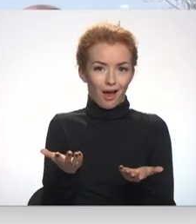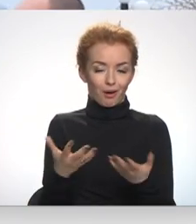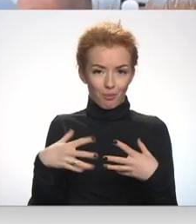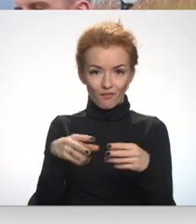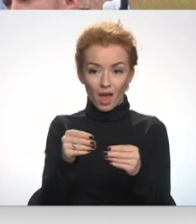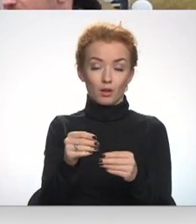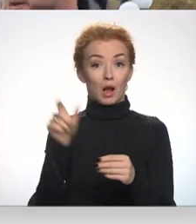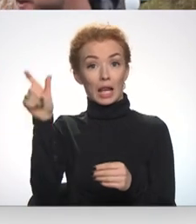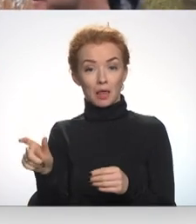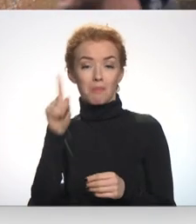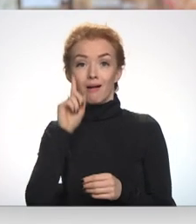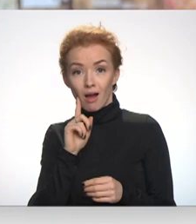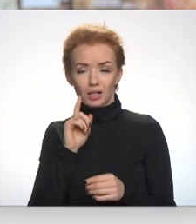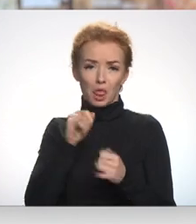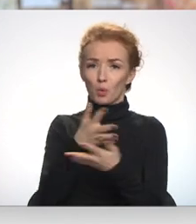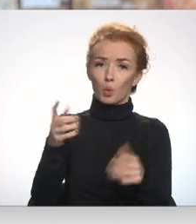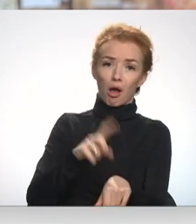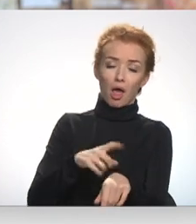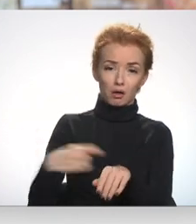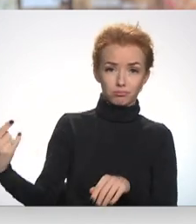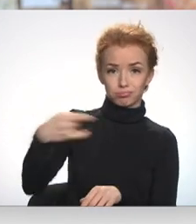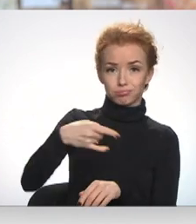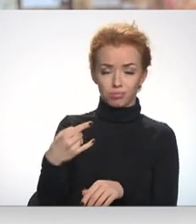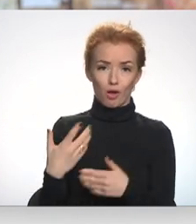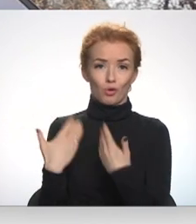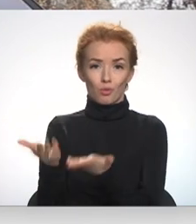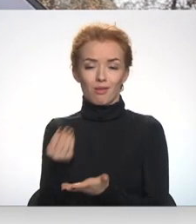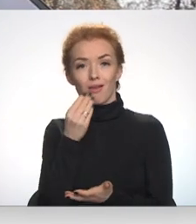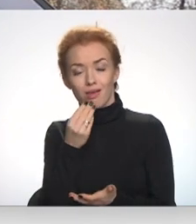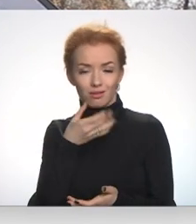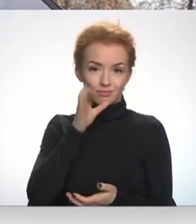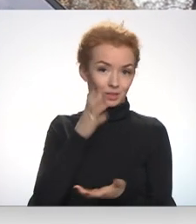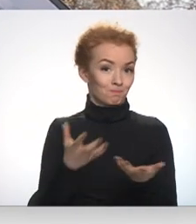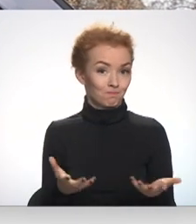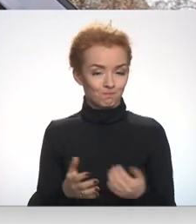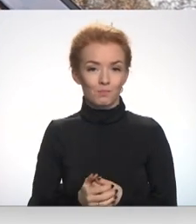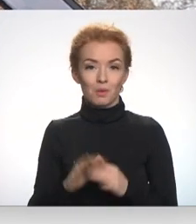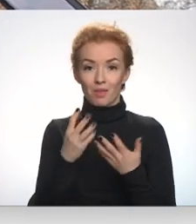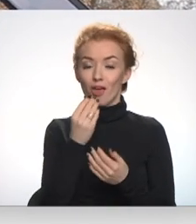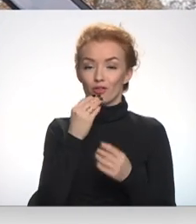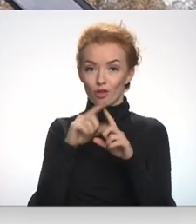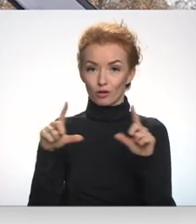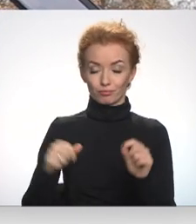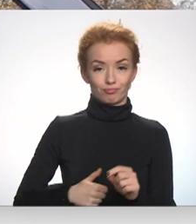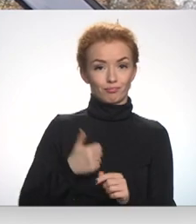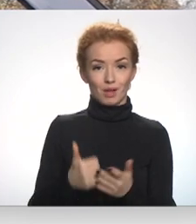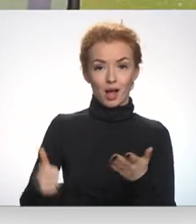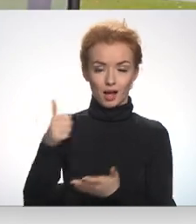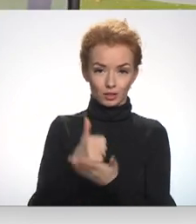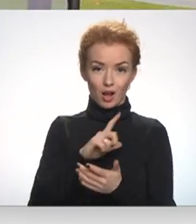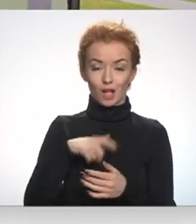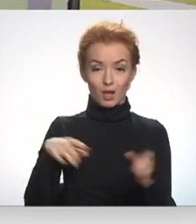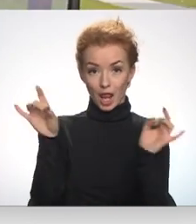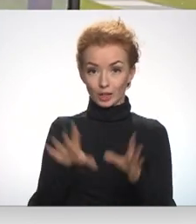viņam ir ērti, viņš konkrētā laikā var piebraukt un dabūt ne savu dzērienu vai ēdienu. Tikmēr ēdināšanas uzņēmumu pārstāvošā Latvijas